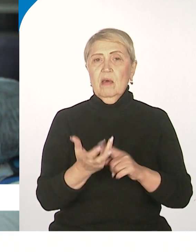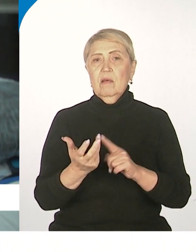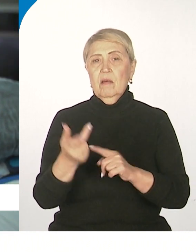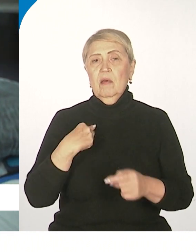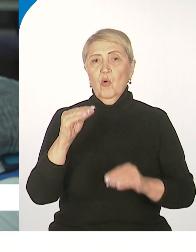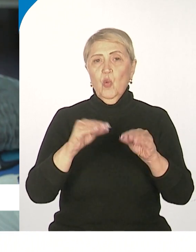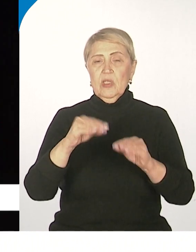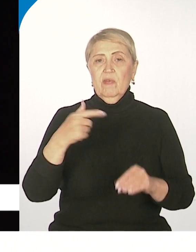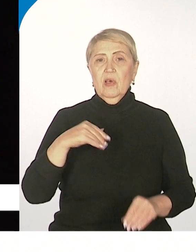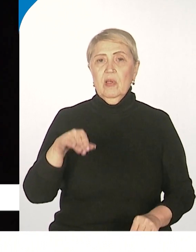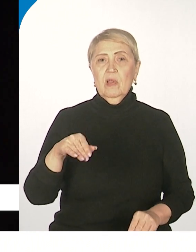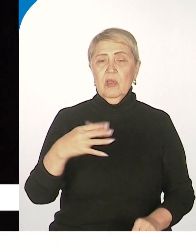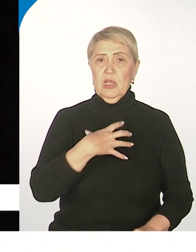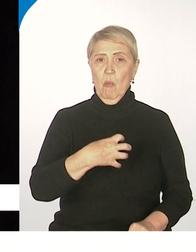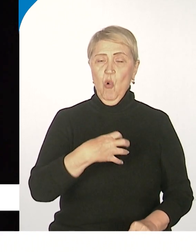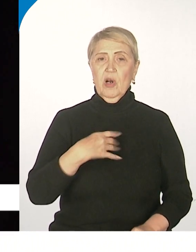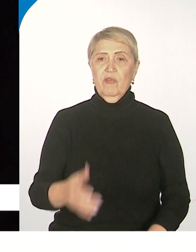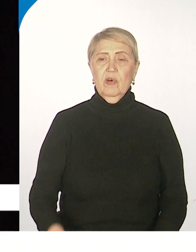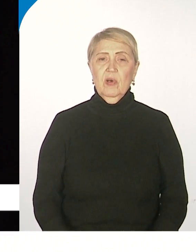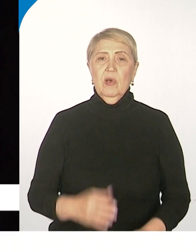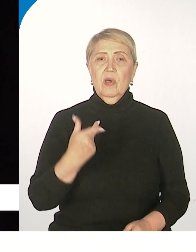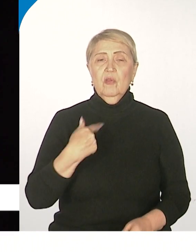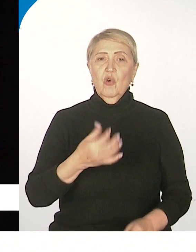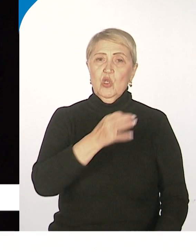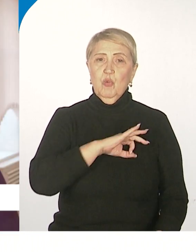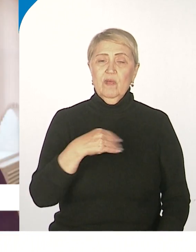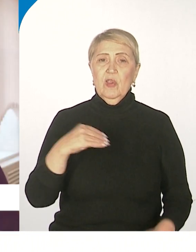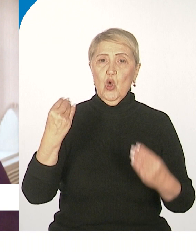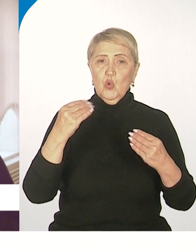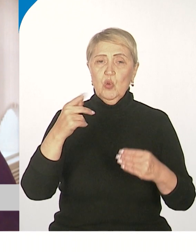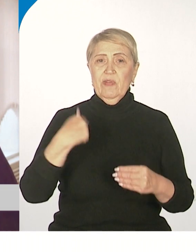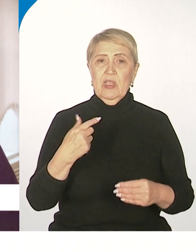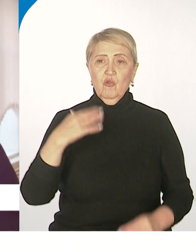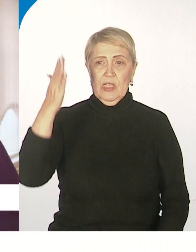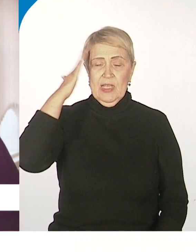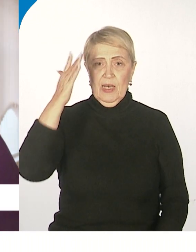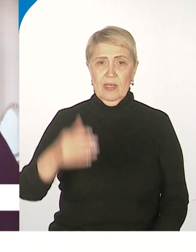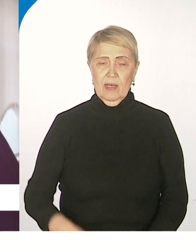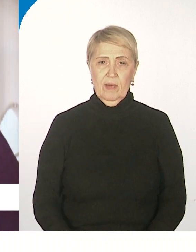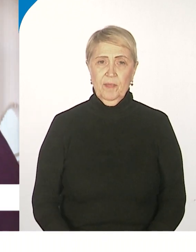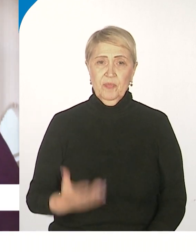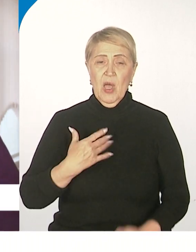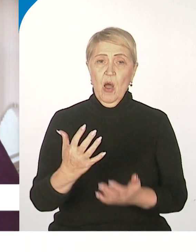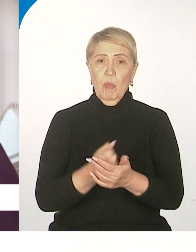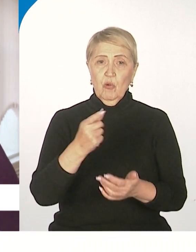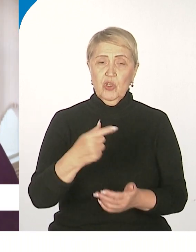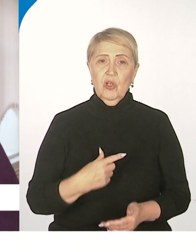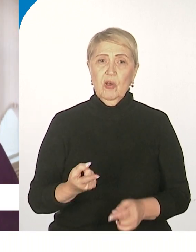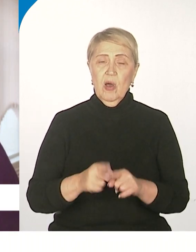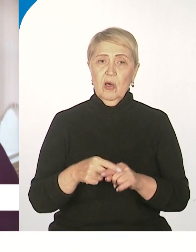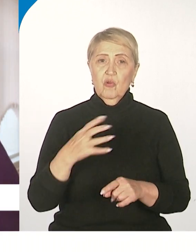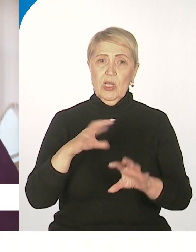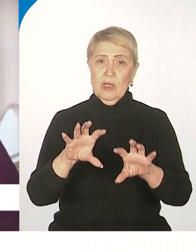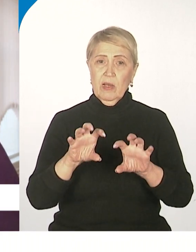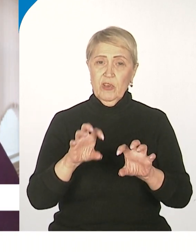магнитно-резонансный томограф. Мы используем искусственный интеллект, который оценивает очаги ишемические. Мы получили ангиографическую